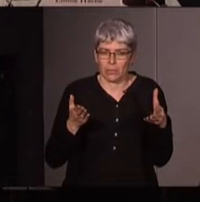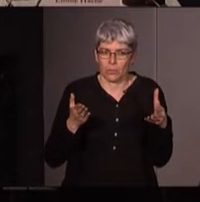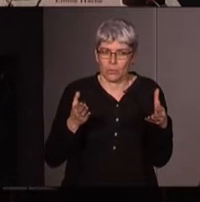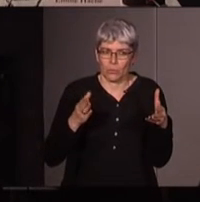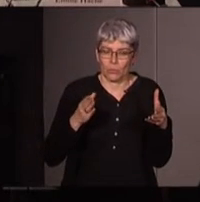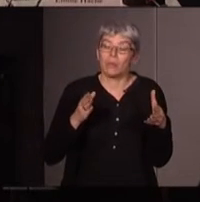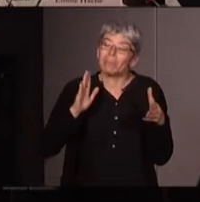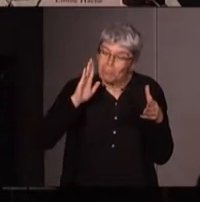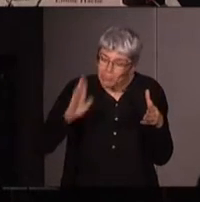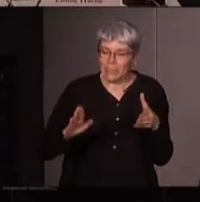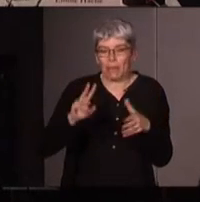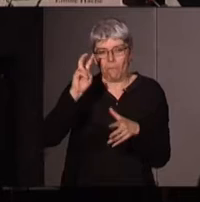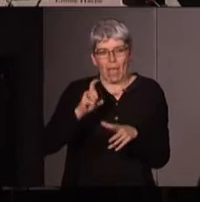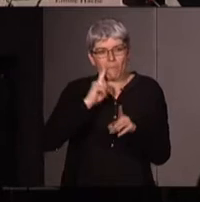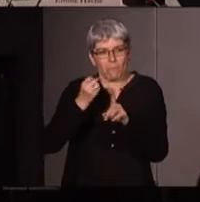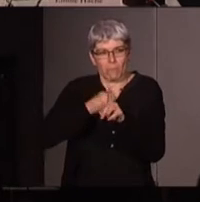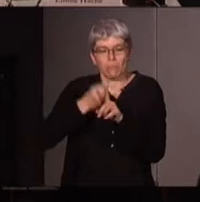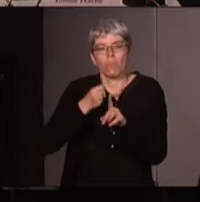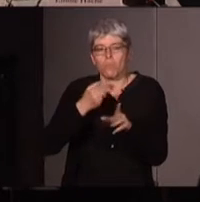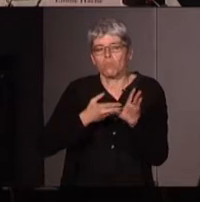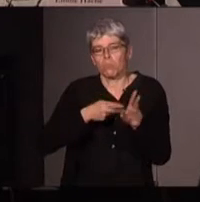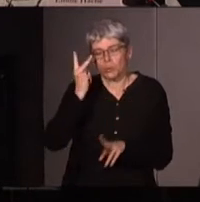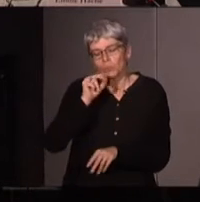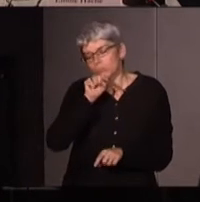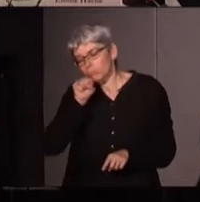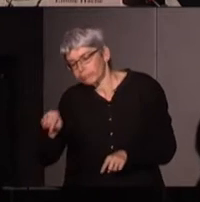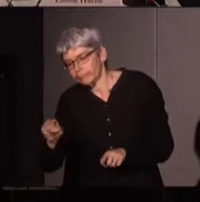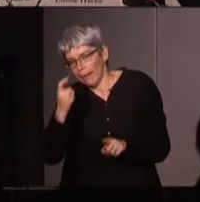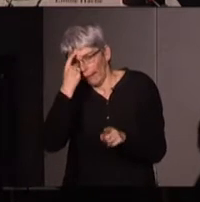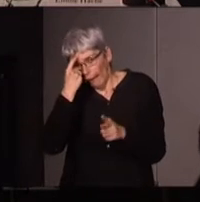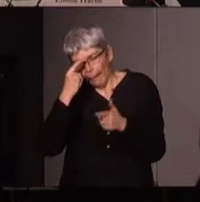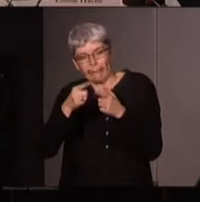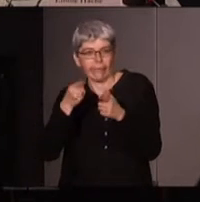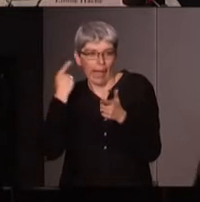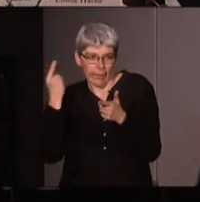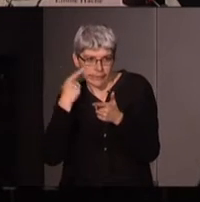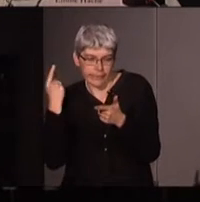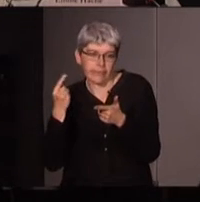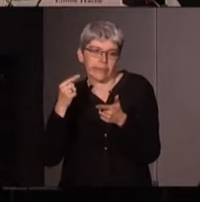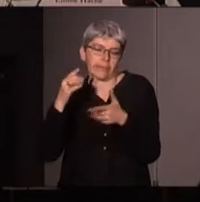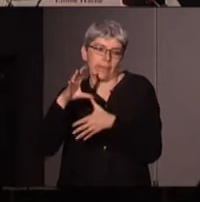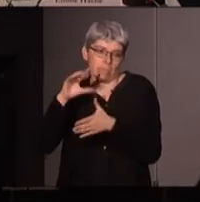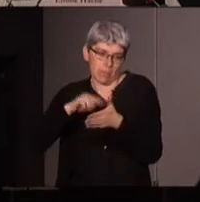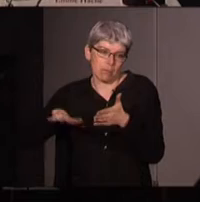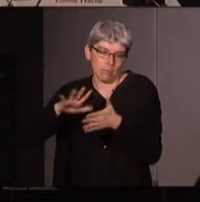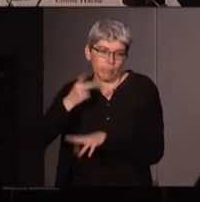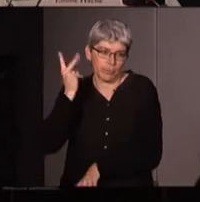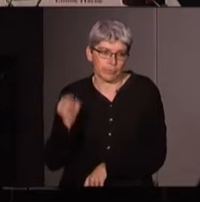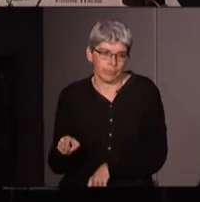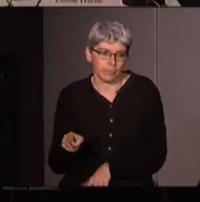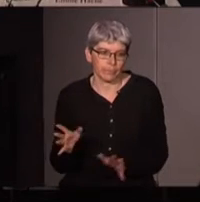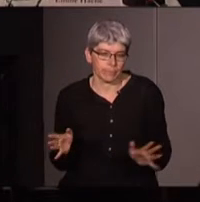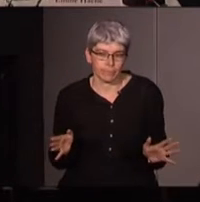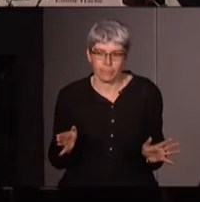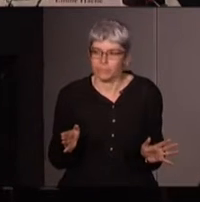parler écoféministes c'est plutôt de ce côté-là qu'il y a eu des choses qui se revendiquaient comme telles et ça n'a